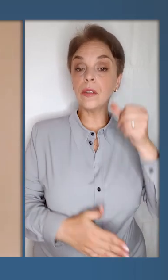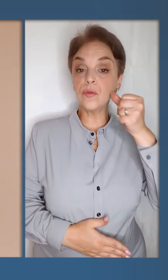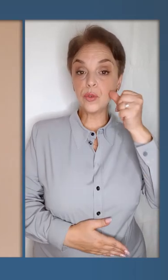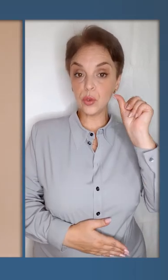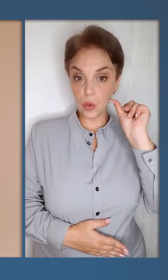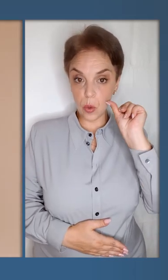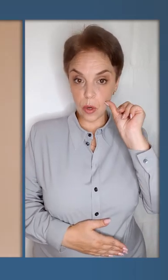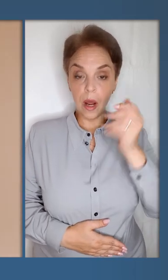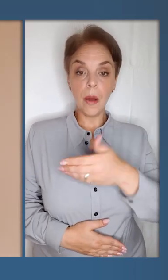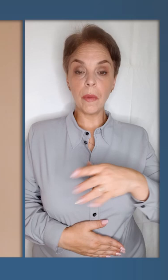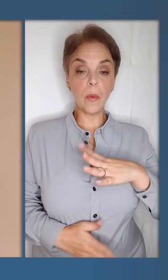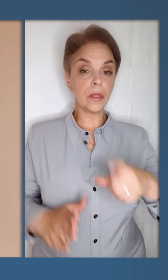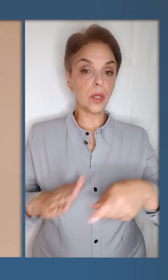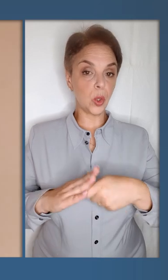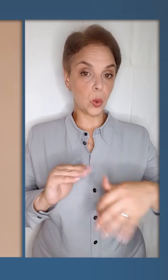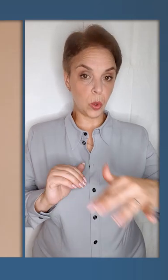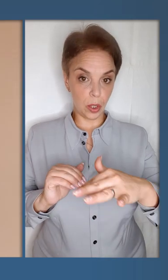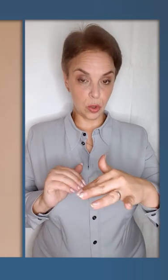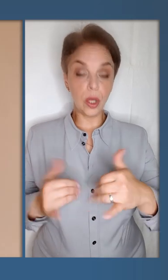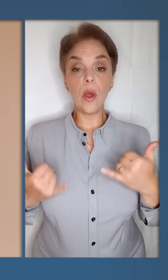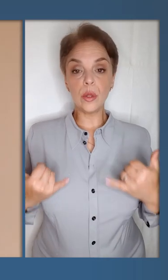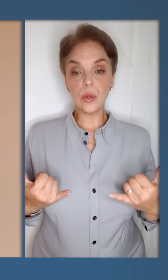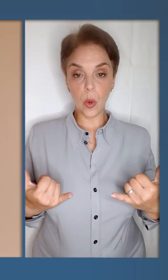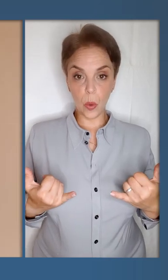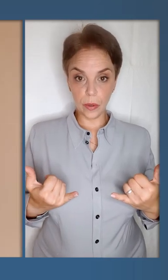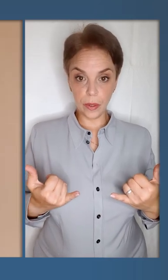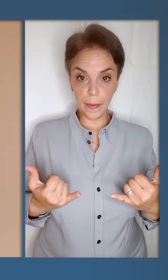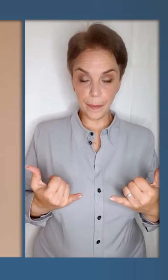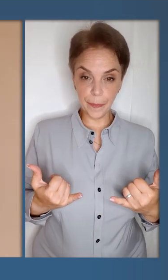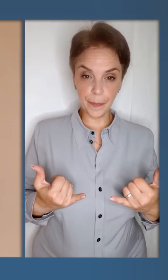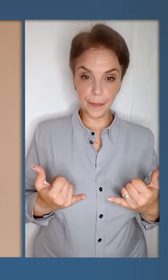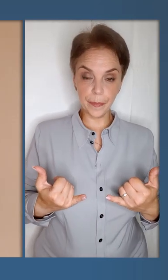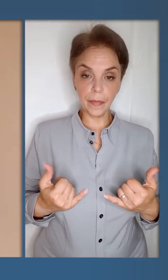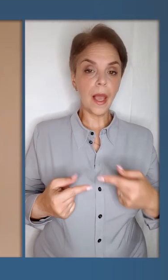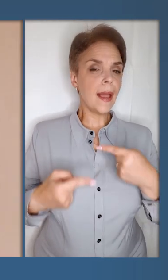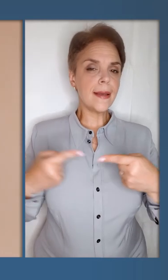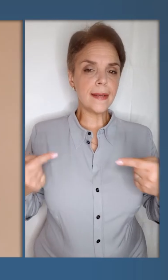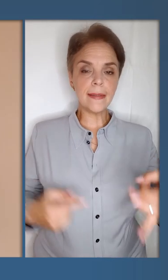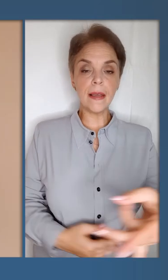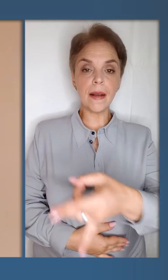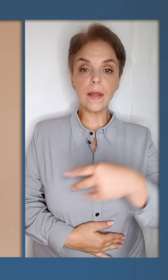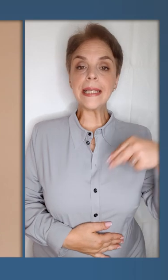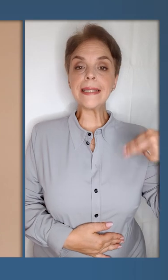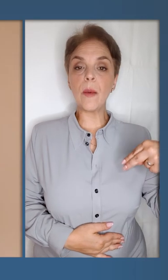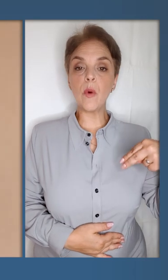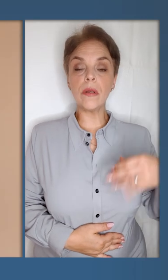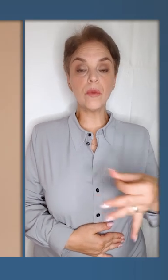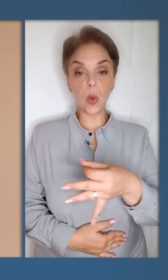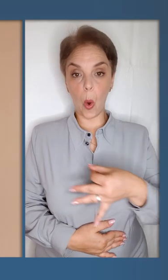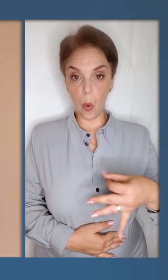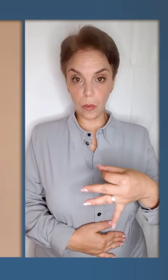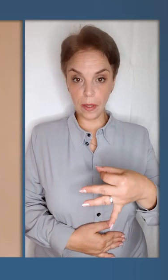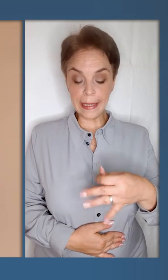Вчора ми були на Донеччині, сьогодні різні райони Заборізької